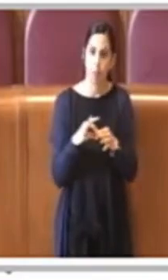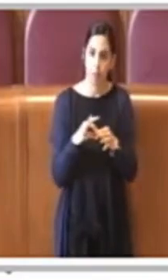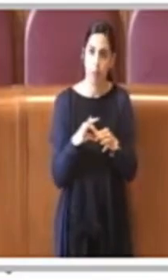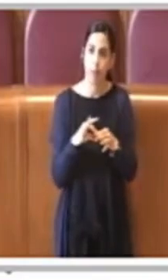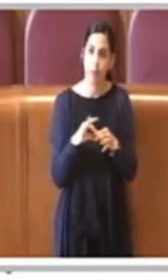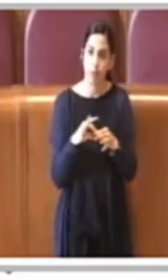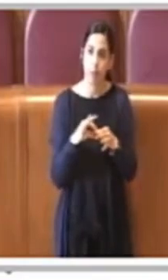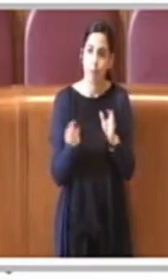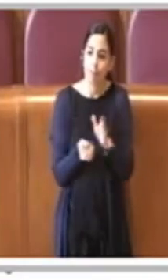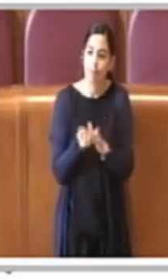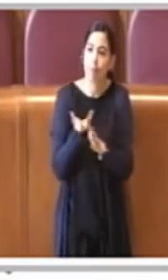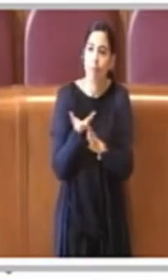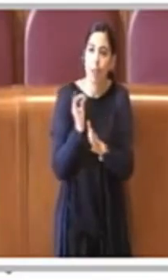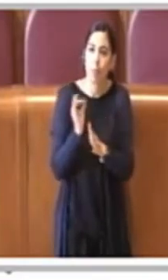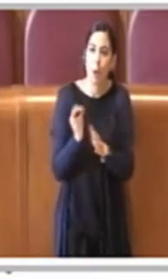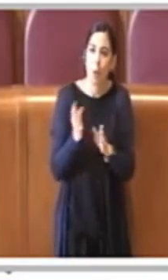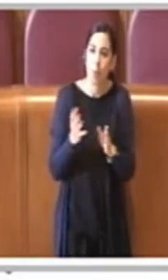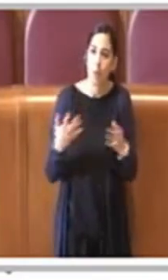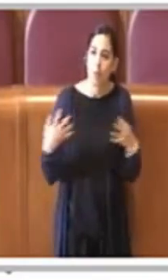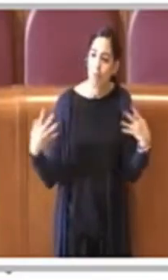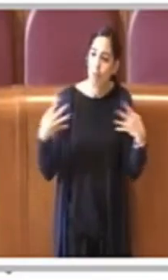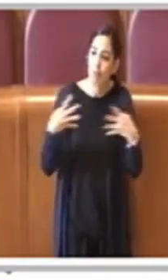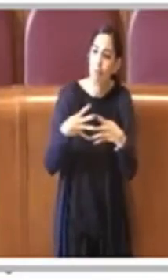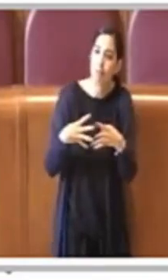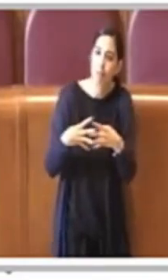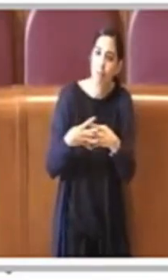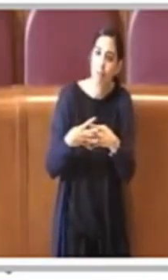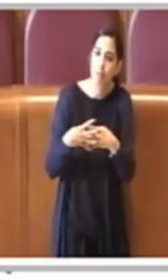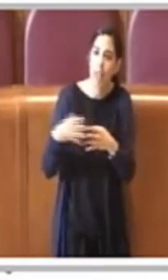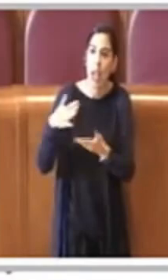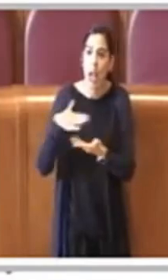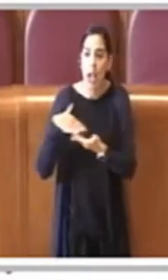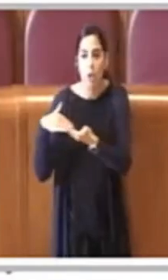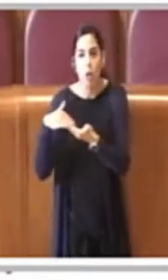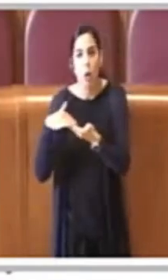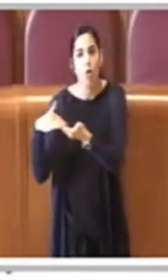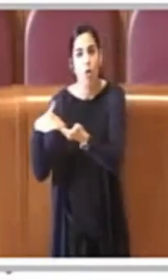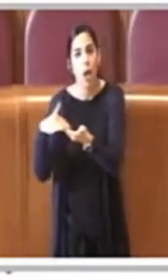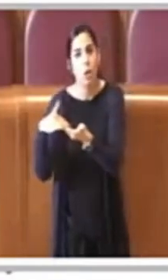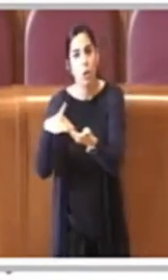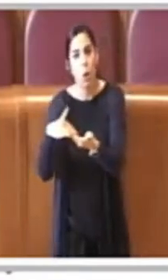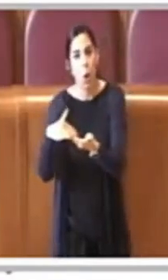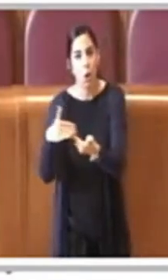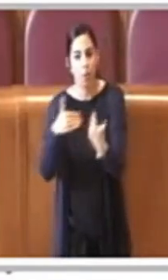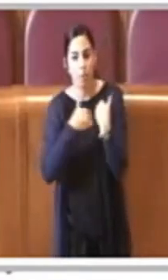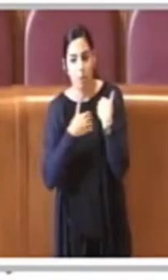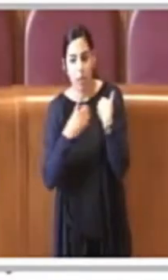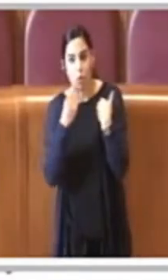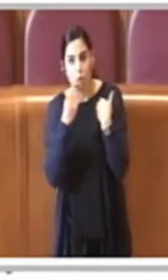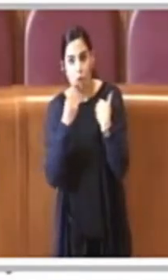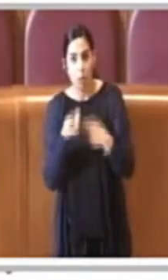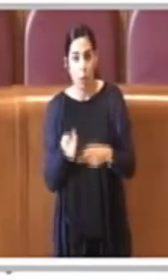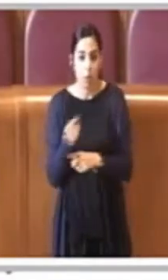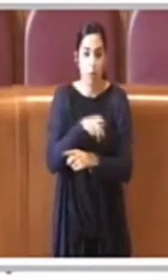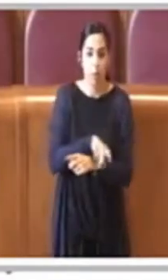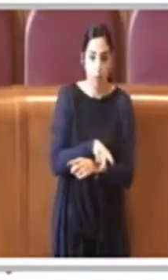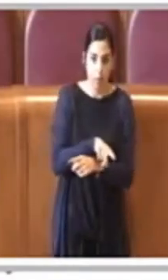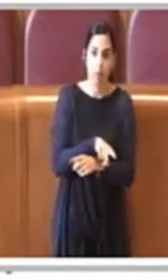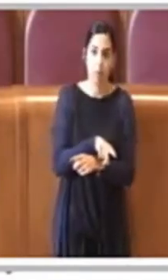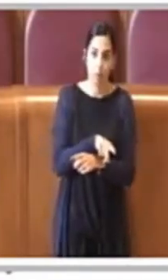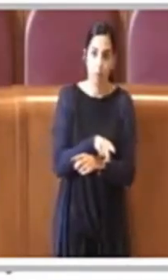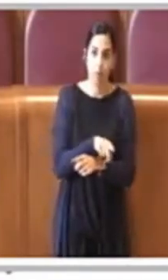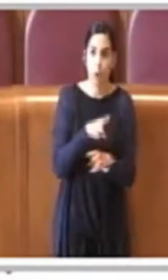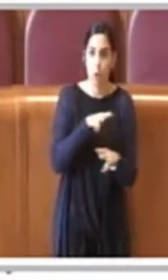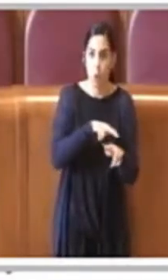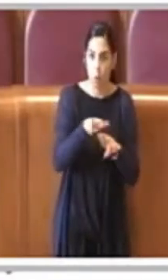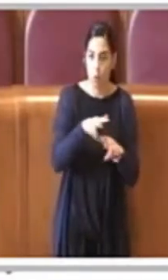maglia tra le varie associazioni che si occupano della materia e il compito appunto è quello di